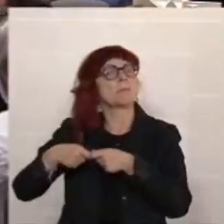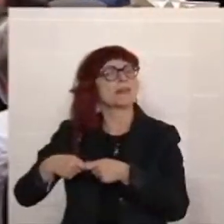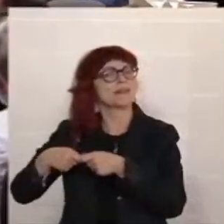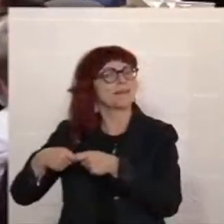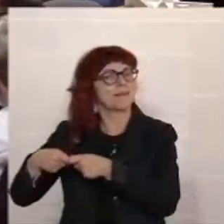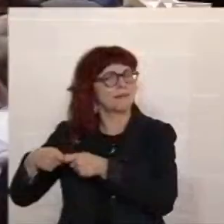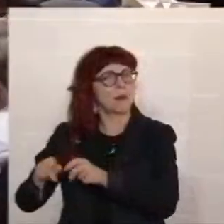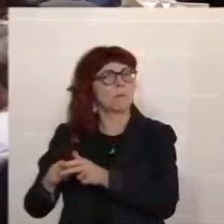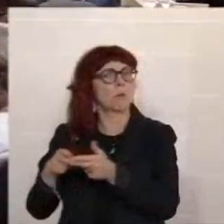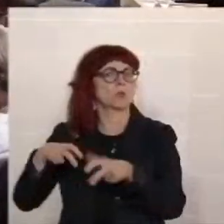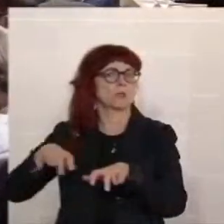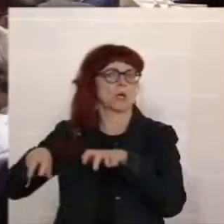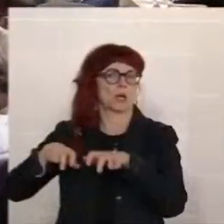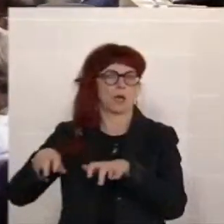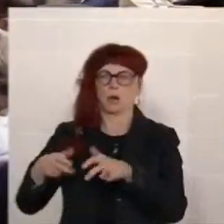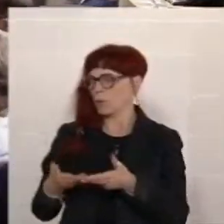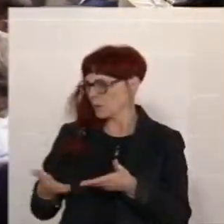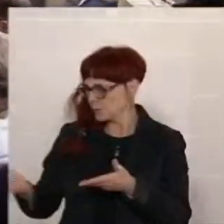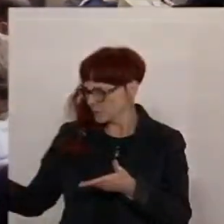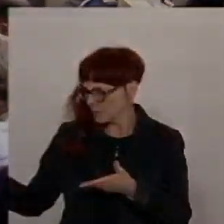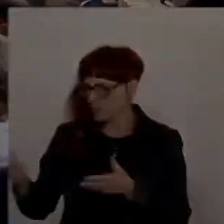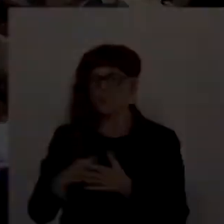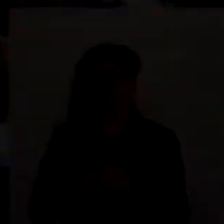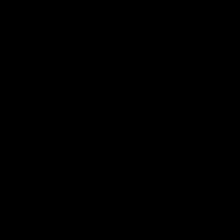einzuführen, wolle man die Aktionäre finanzieren. Untertitelung des